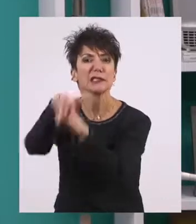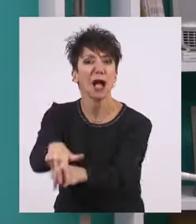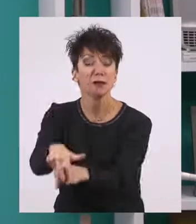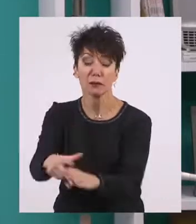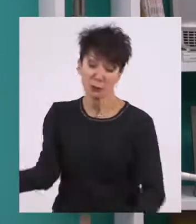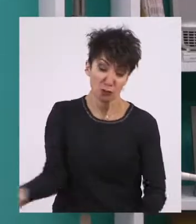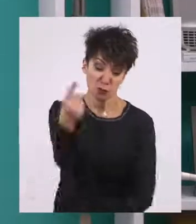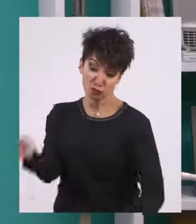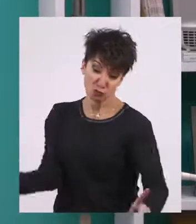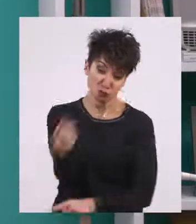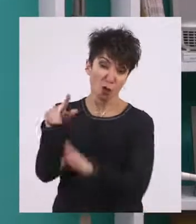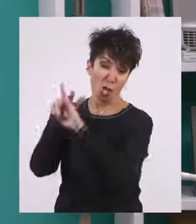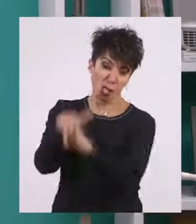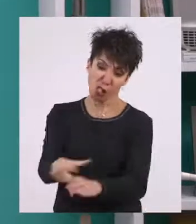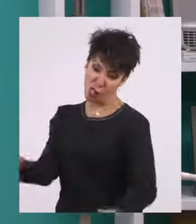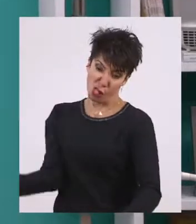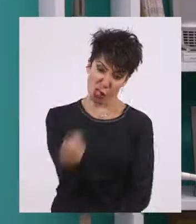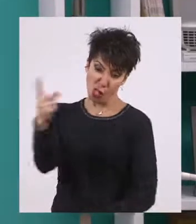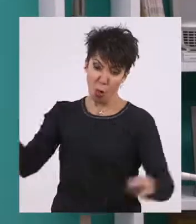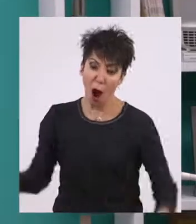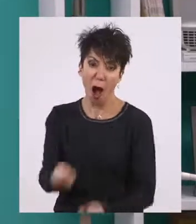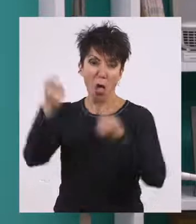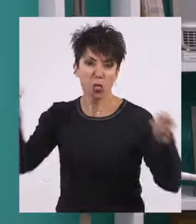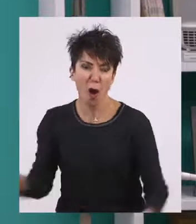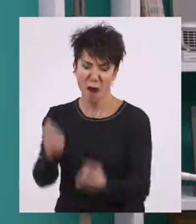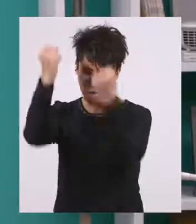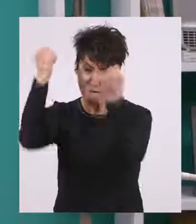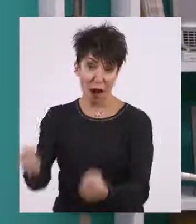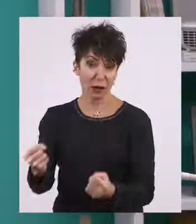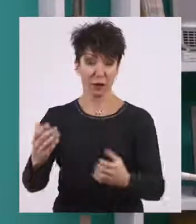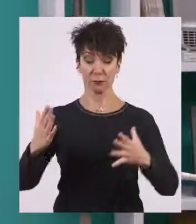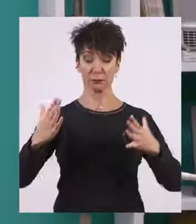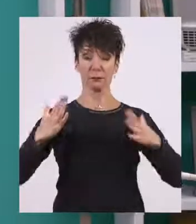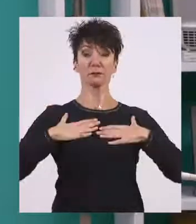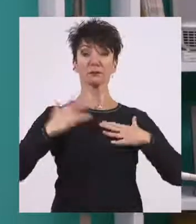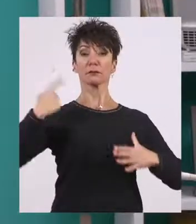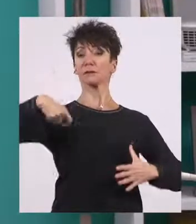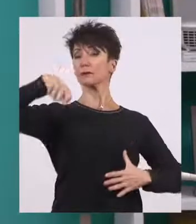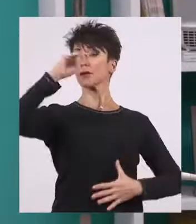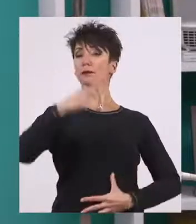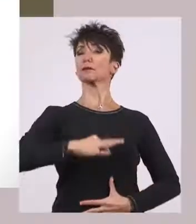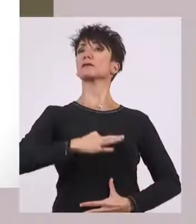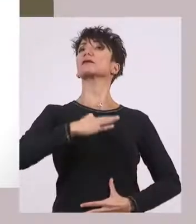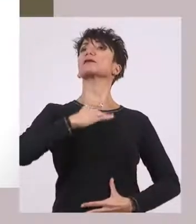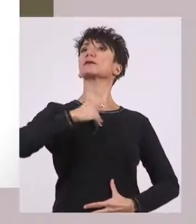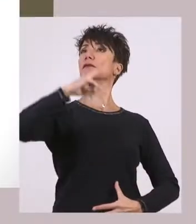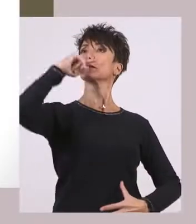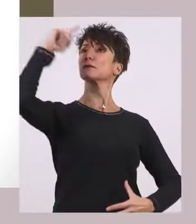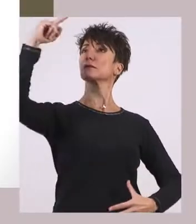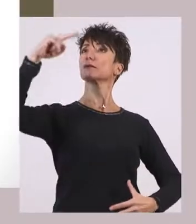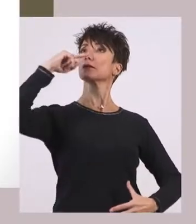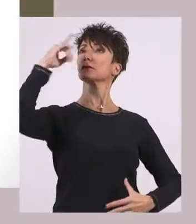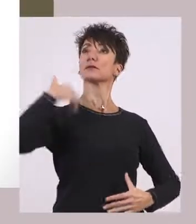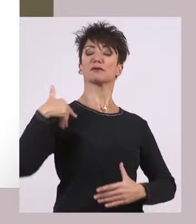που οι Σπαρτιάτες δεν ήθελαν να ασχοληθούν. Οι Σπαρτιάτες ασχολήθηκαν από τότε που